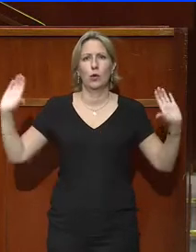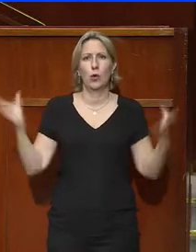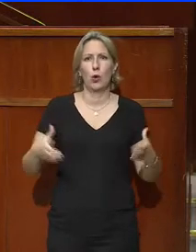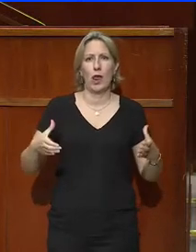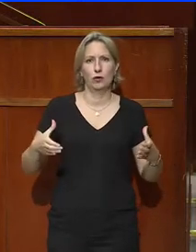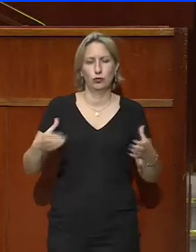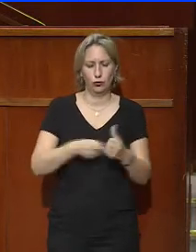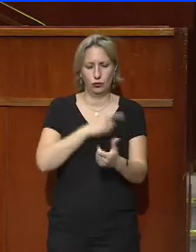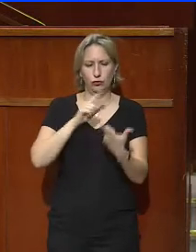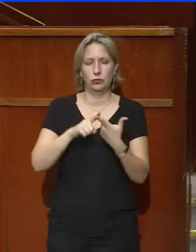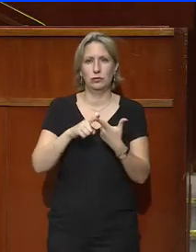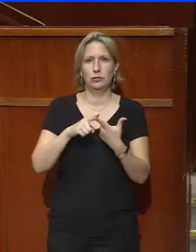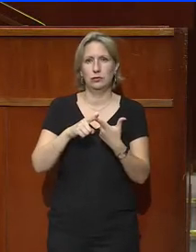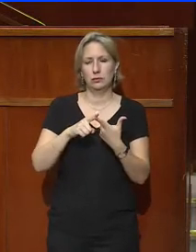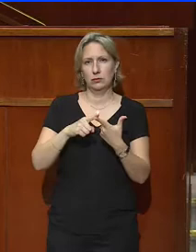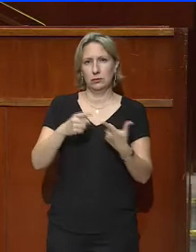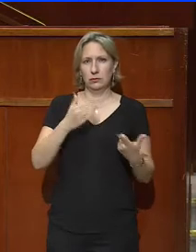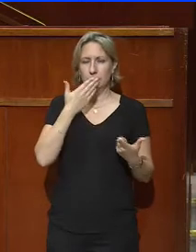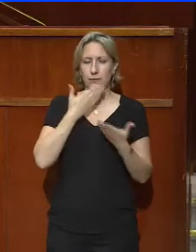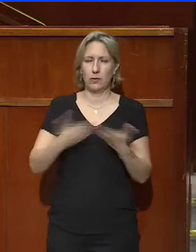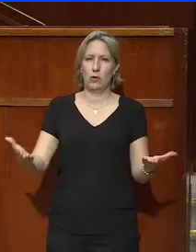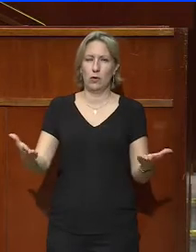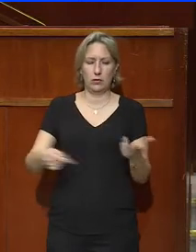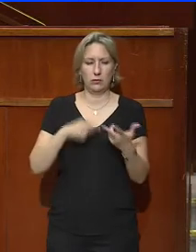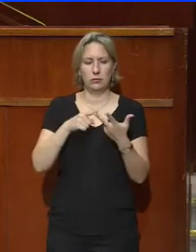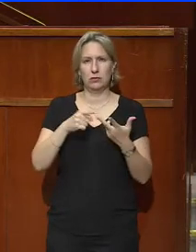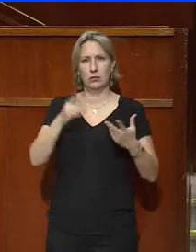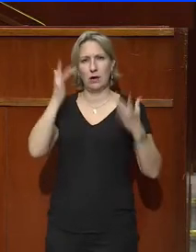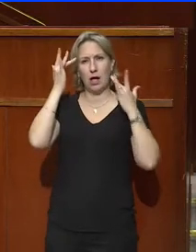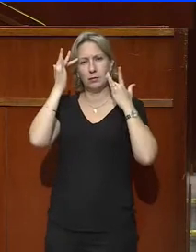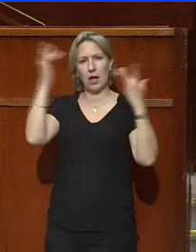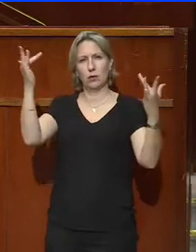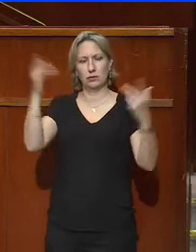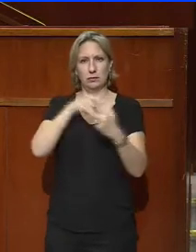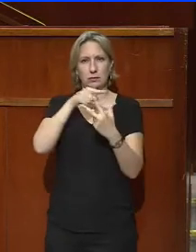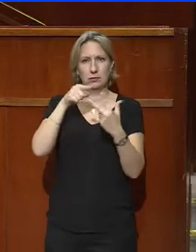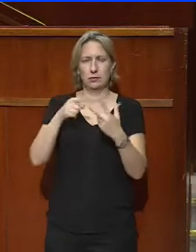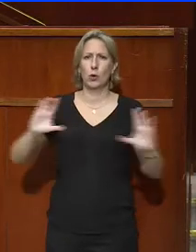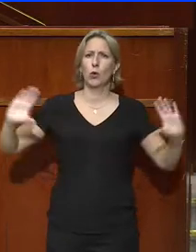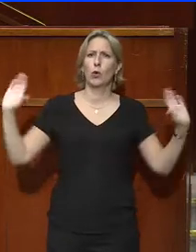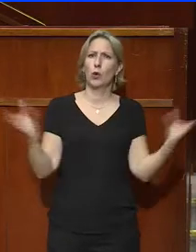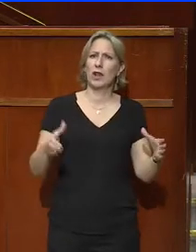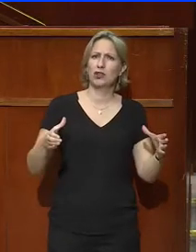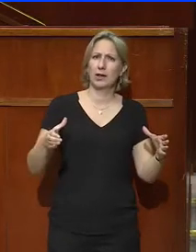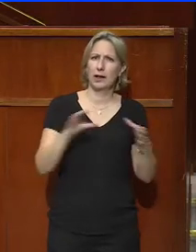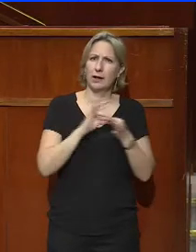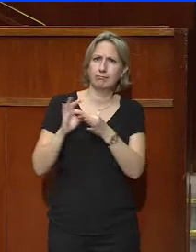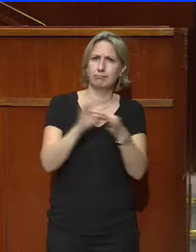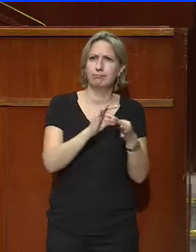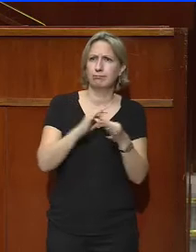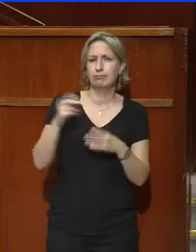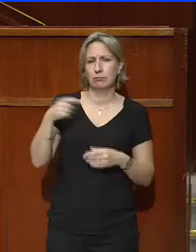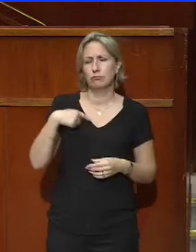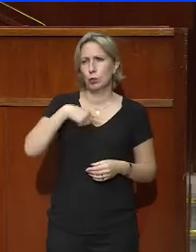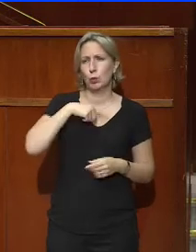la sincérité, l'expérimentation. La collégialité, vous y croyez, nous aussi. C'est d'ailleurs